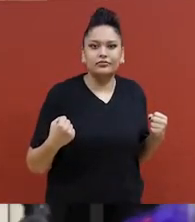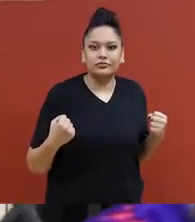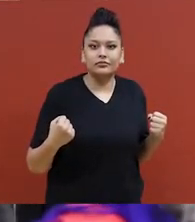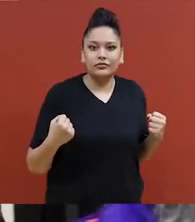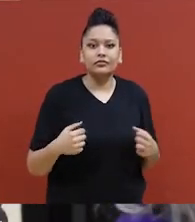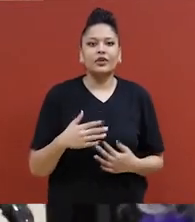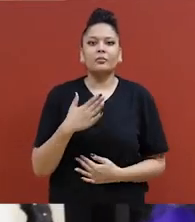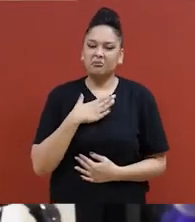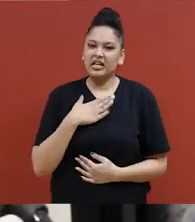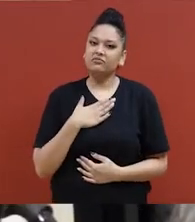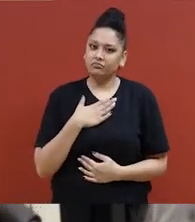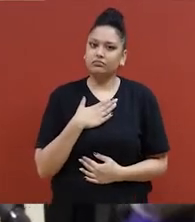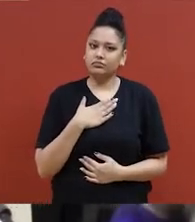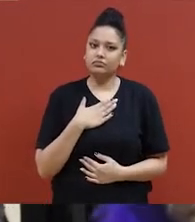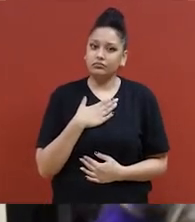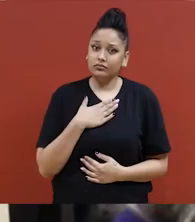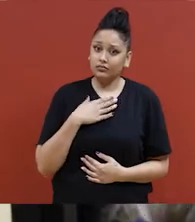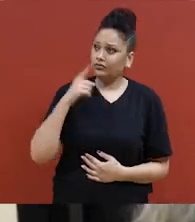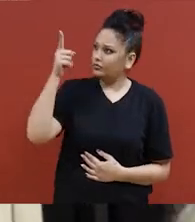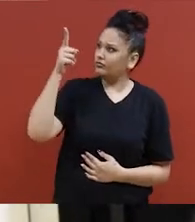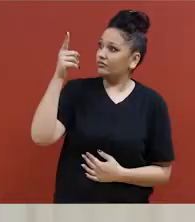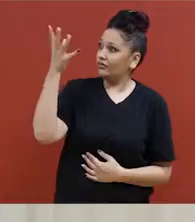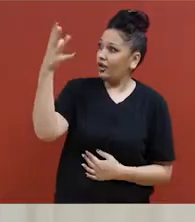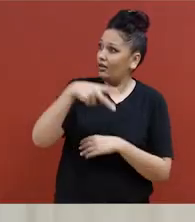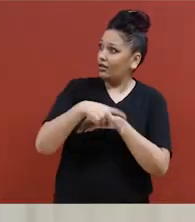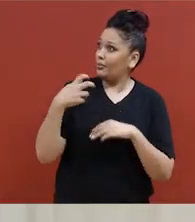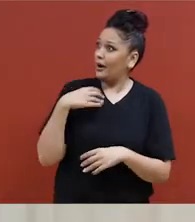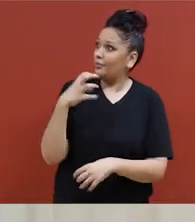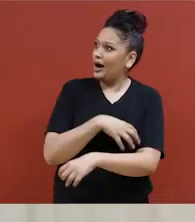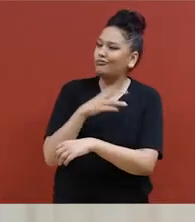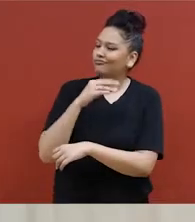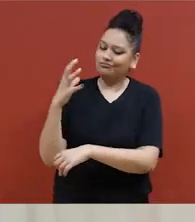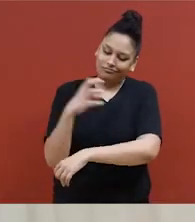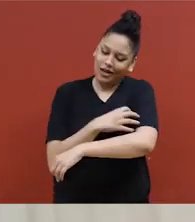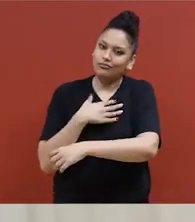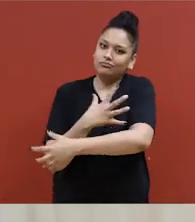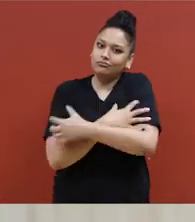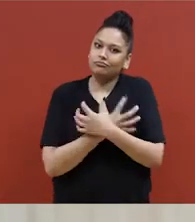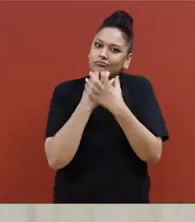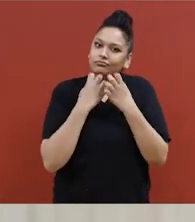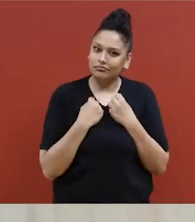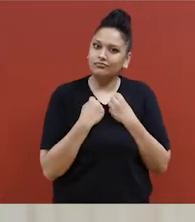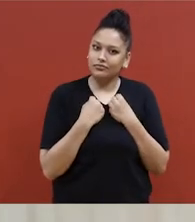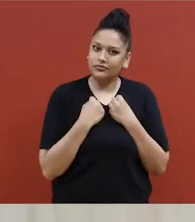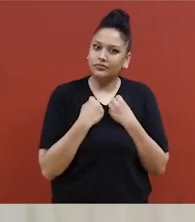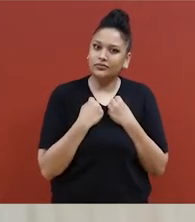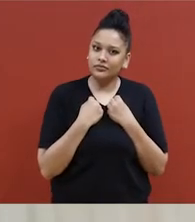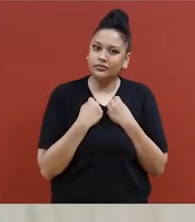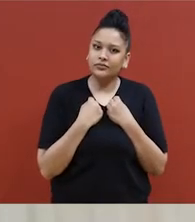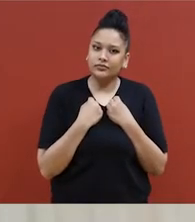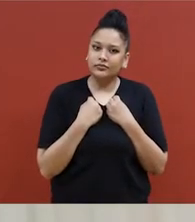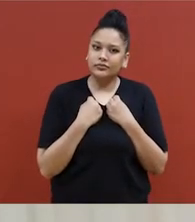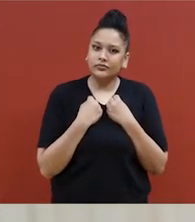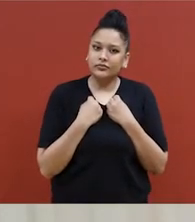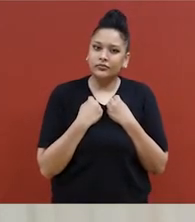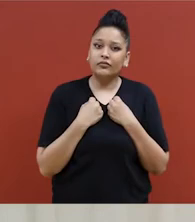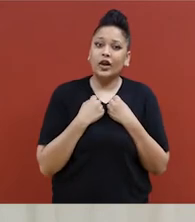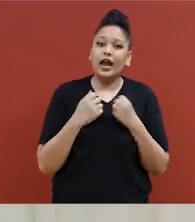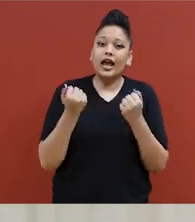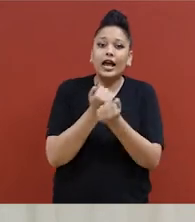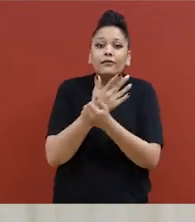Oui, et on le récupère et trouver notre force qui est en chacune de nous,